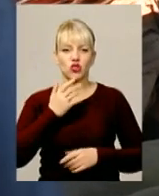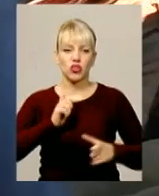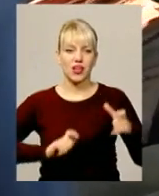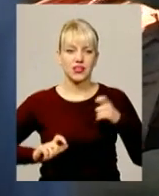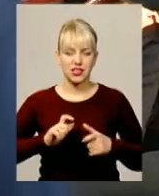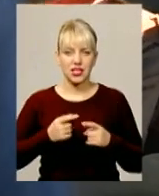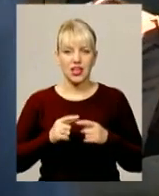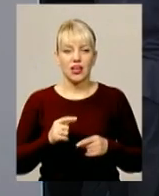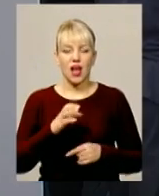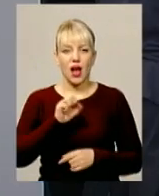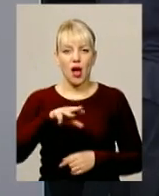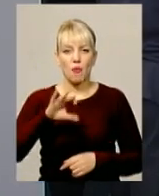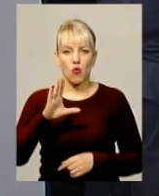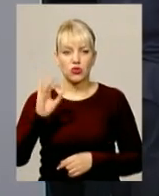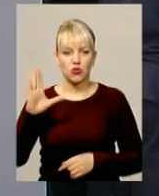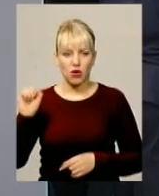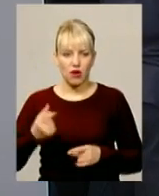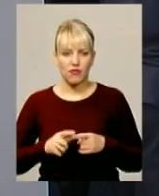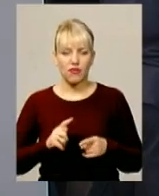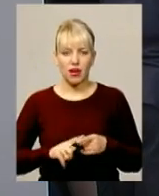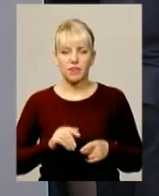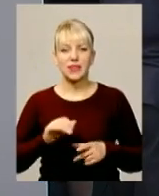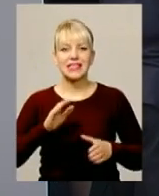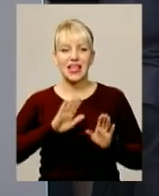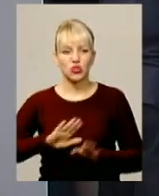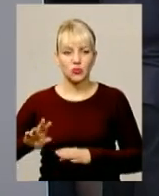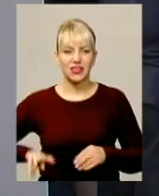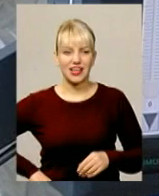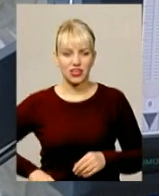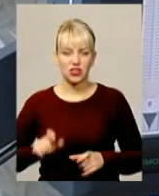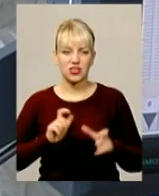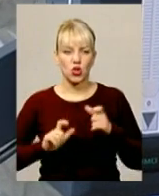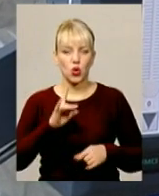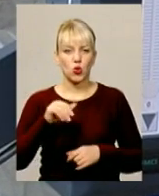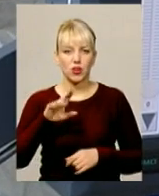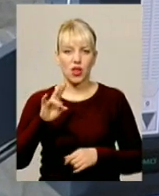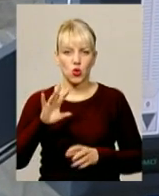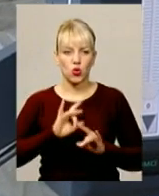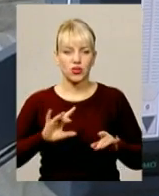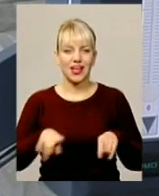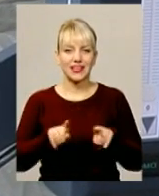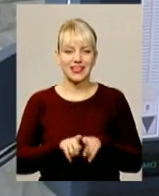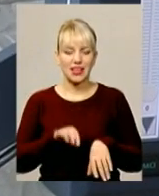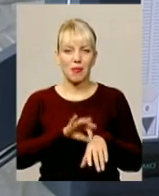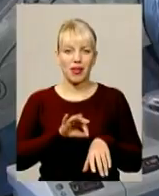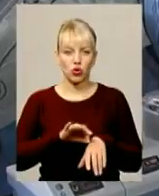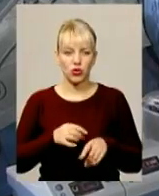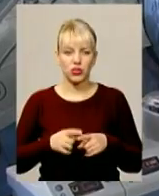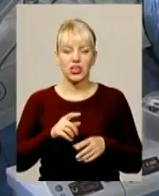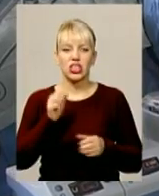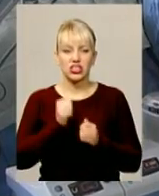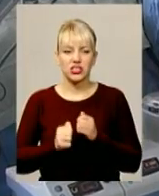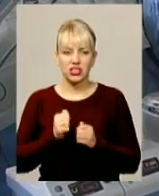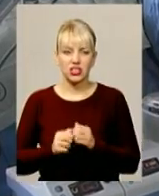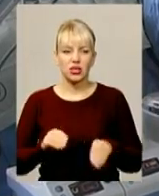-судинної хірургії імені Амосова. Заступник директора інституту Константин Руденко розповів, що саме такі патології серця найчастіше